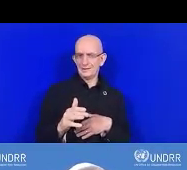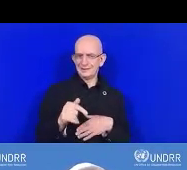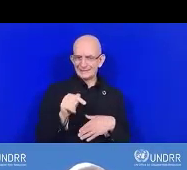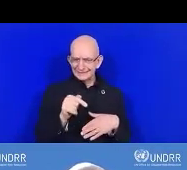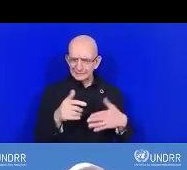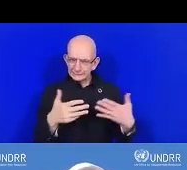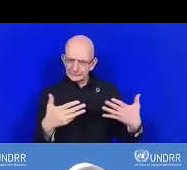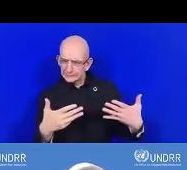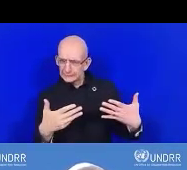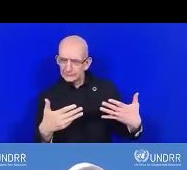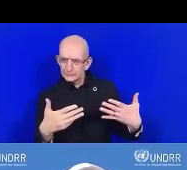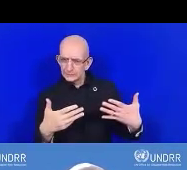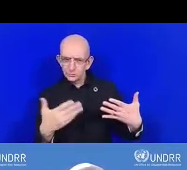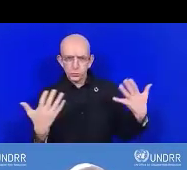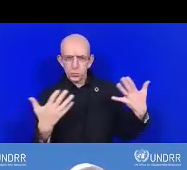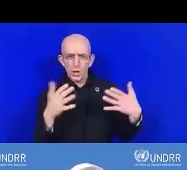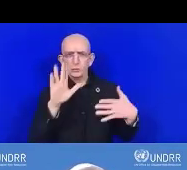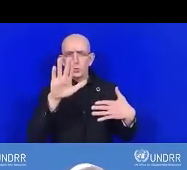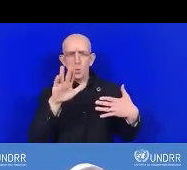échéanciers pour le plan.